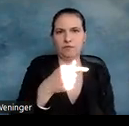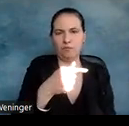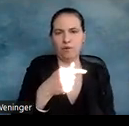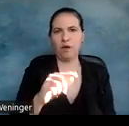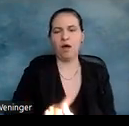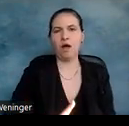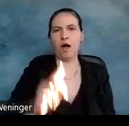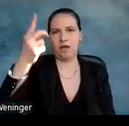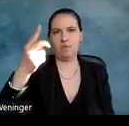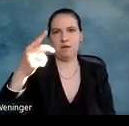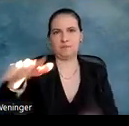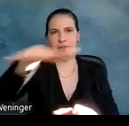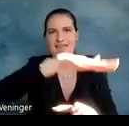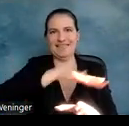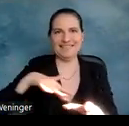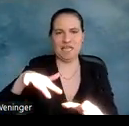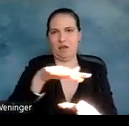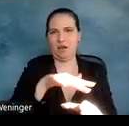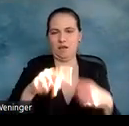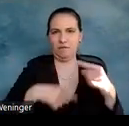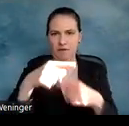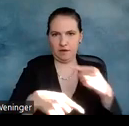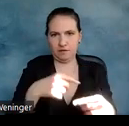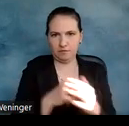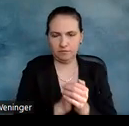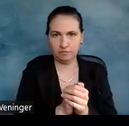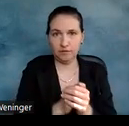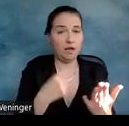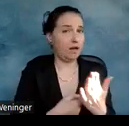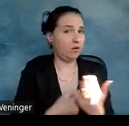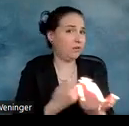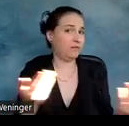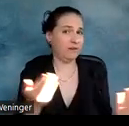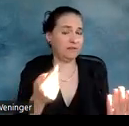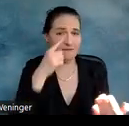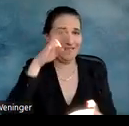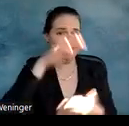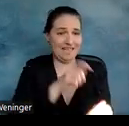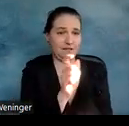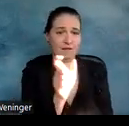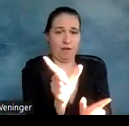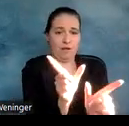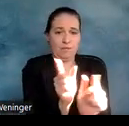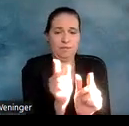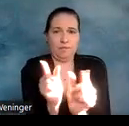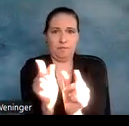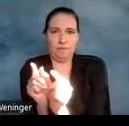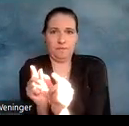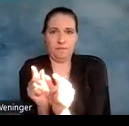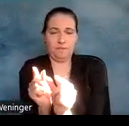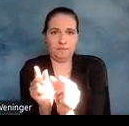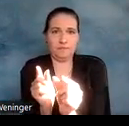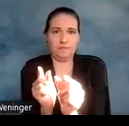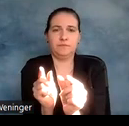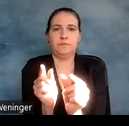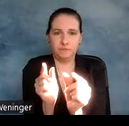Weißraum hinzuzufügen. Die größte Herausforderung besteht darin, dass bei zu engen Text die Buchstaben zu dicht beieinander stehen